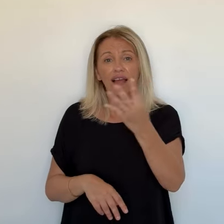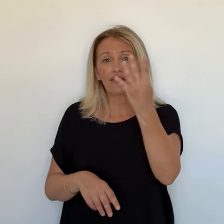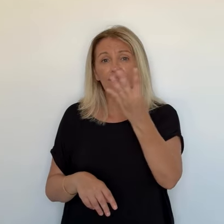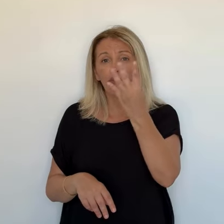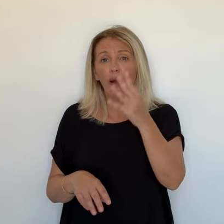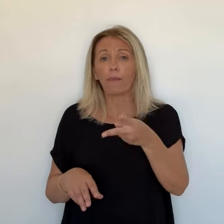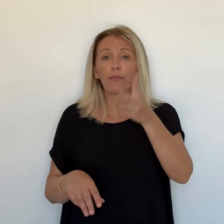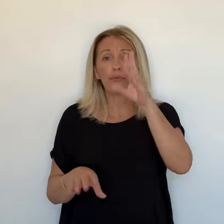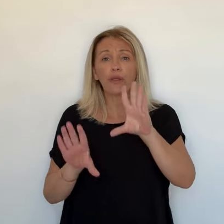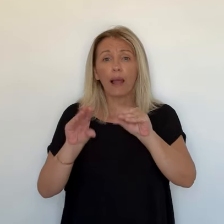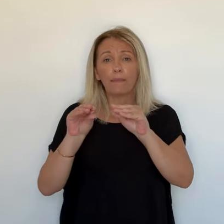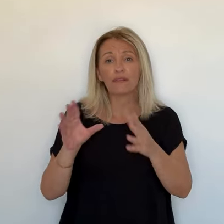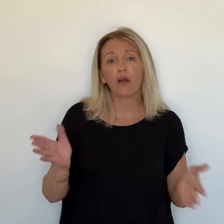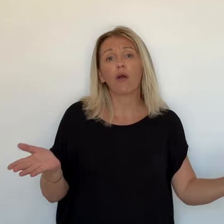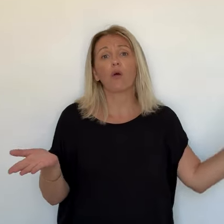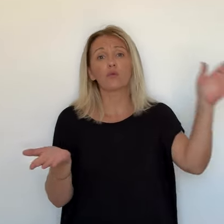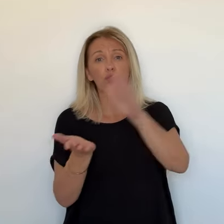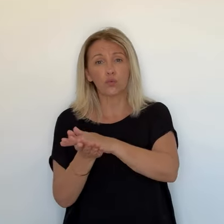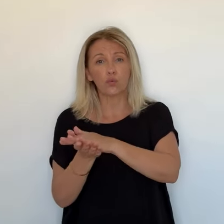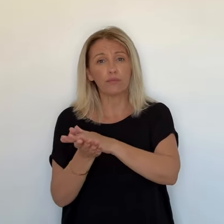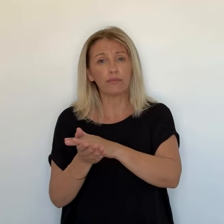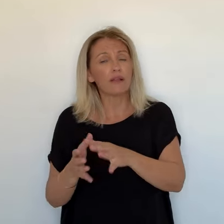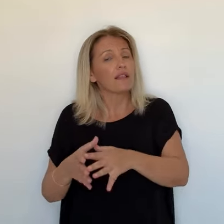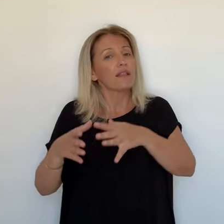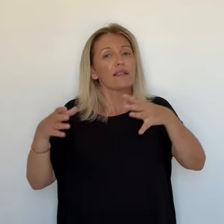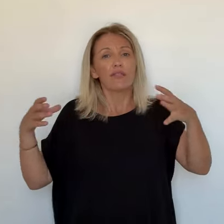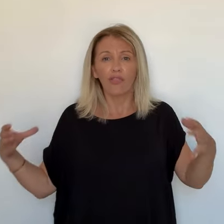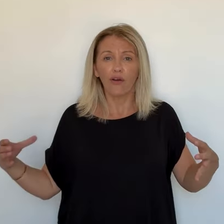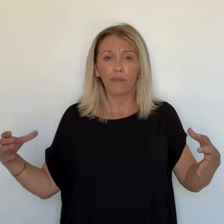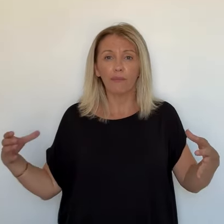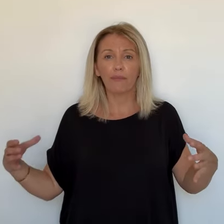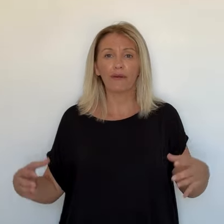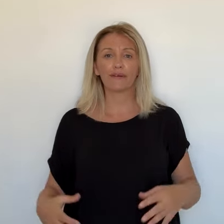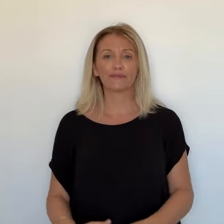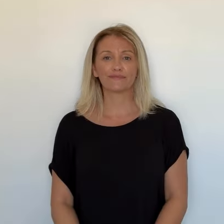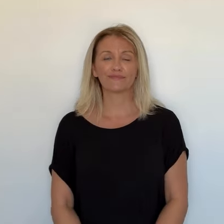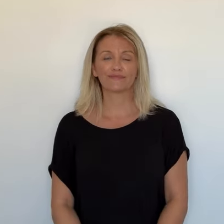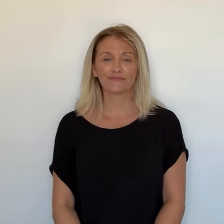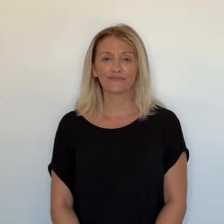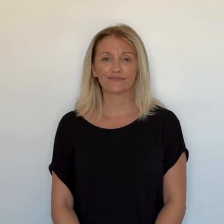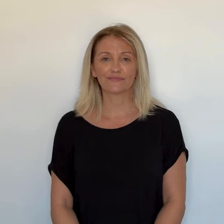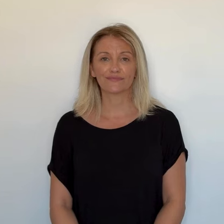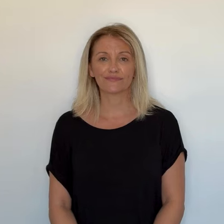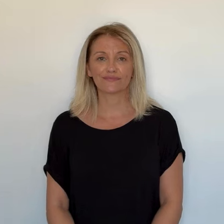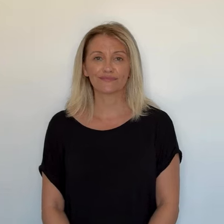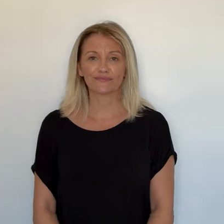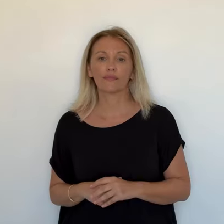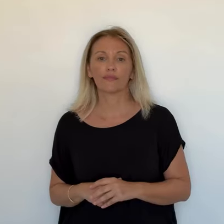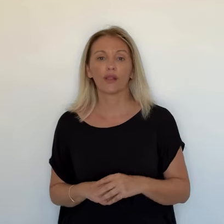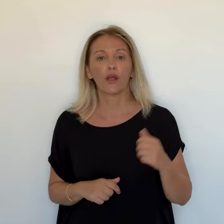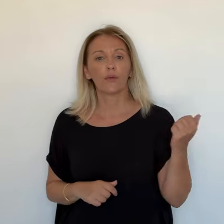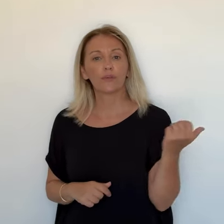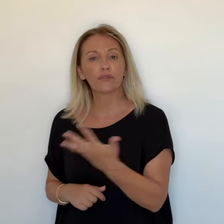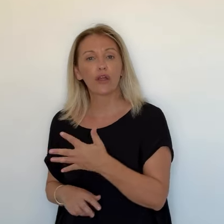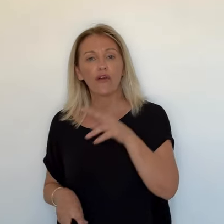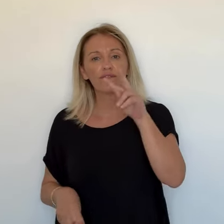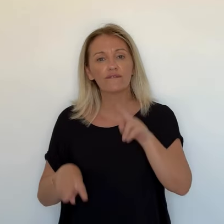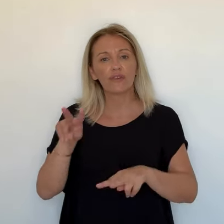réservoir, au cas où on ait un problème, parce que ça peut arriver, une coupure de courant, comme c'est déjà arrivé,